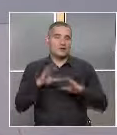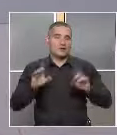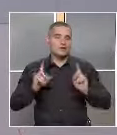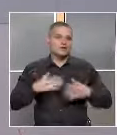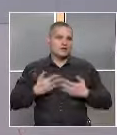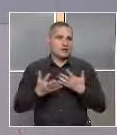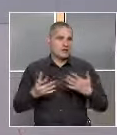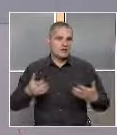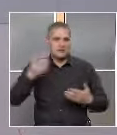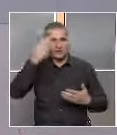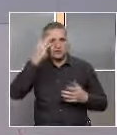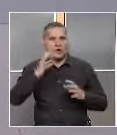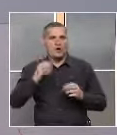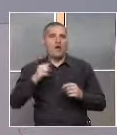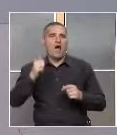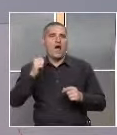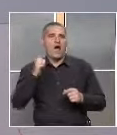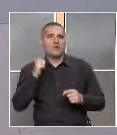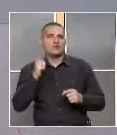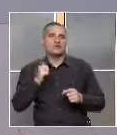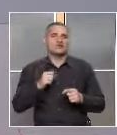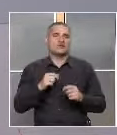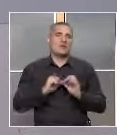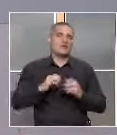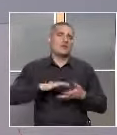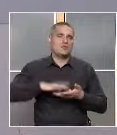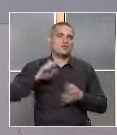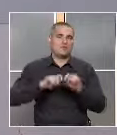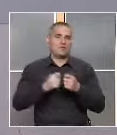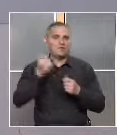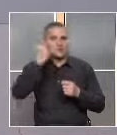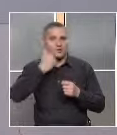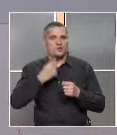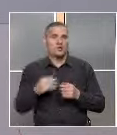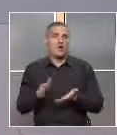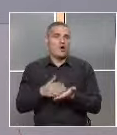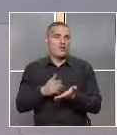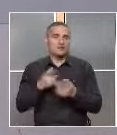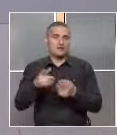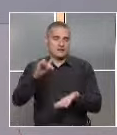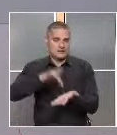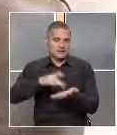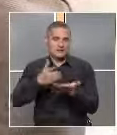заболявания, най-често от аутистичния спектър и множество увреждания, използват услугите на центъра.